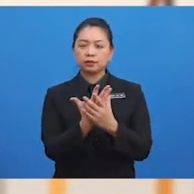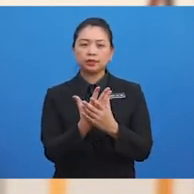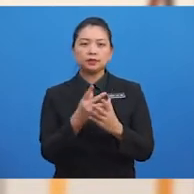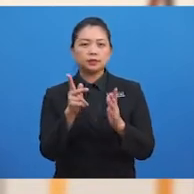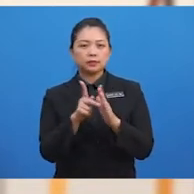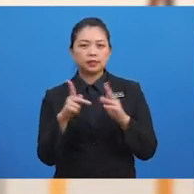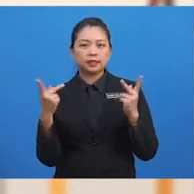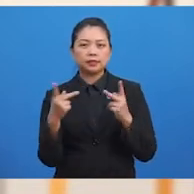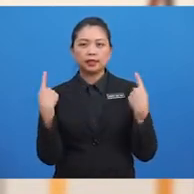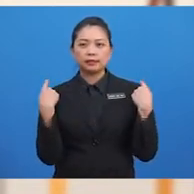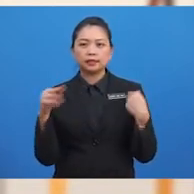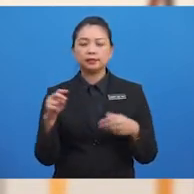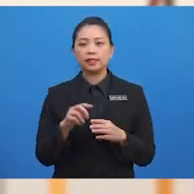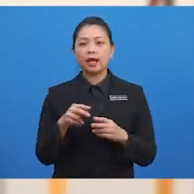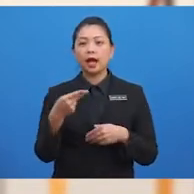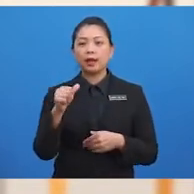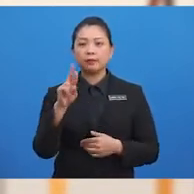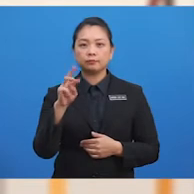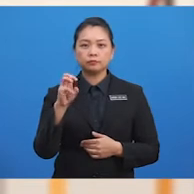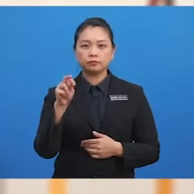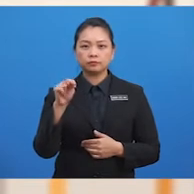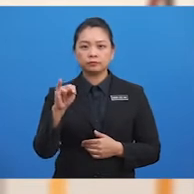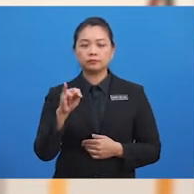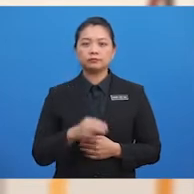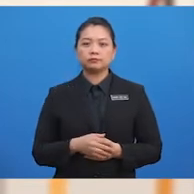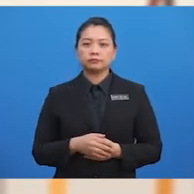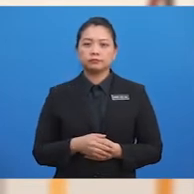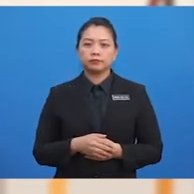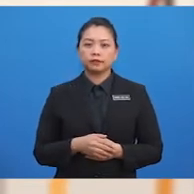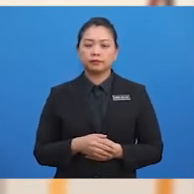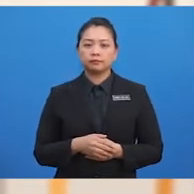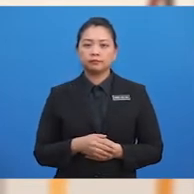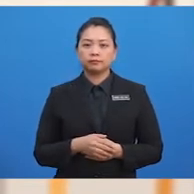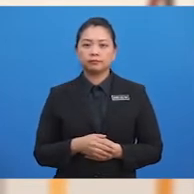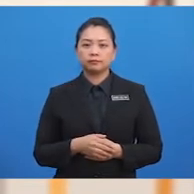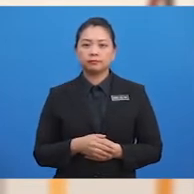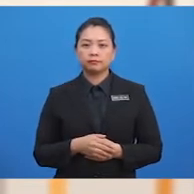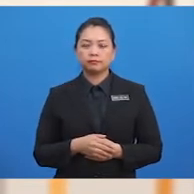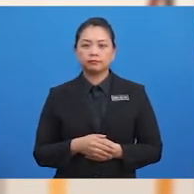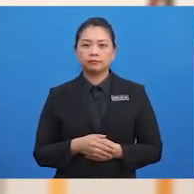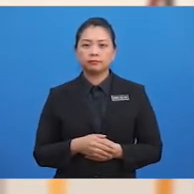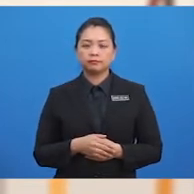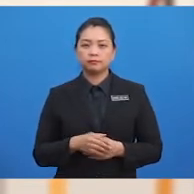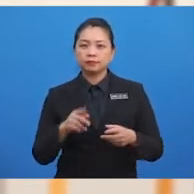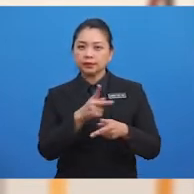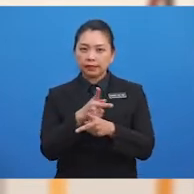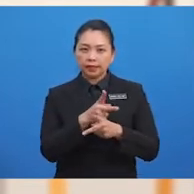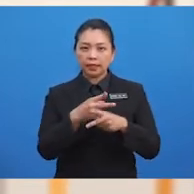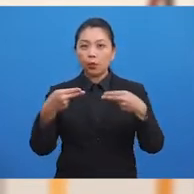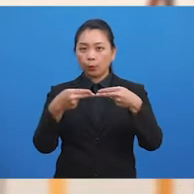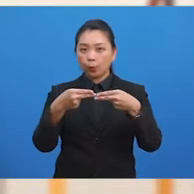harmoni dalam kalangan kita. Memelihara hubungan baik